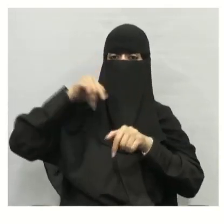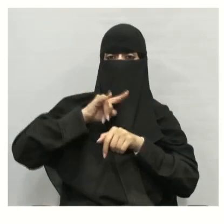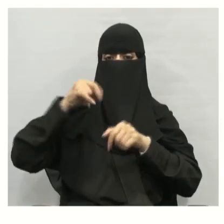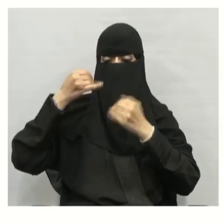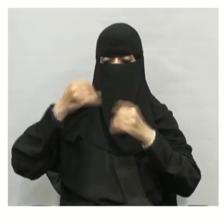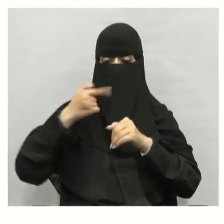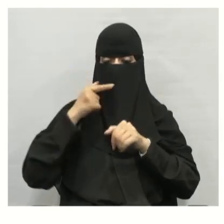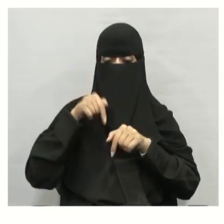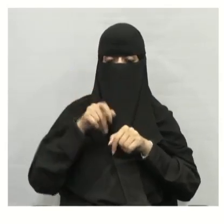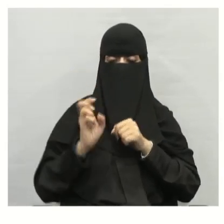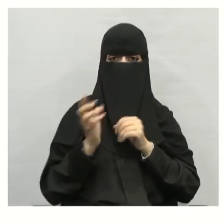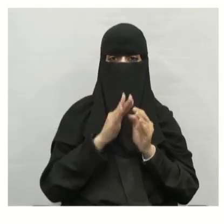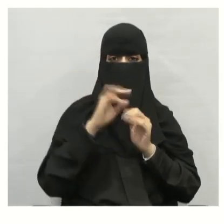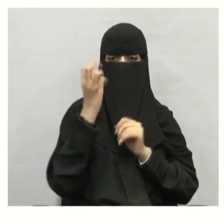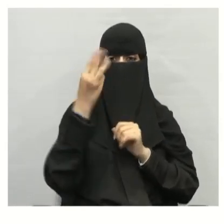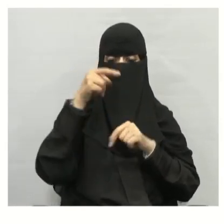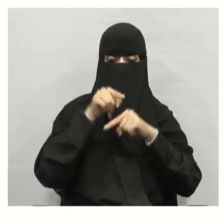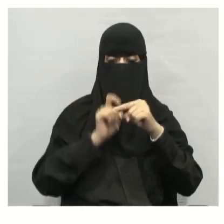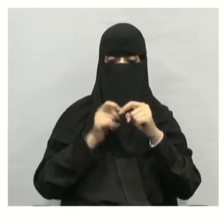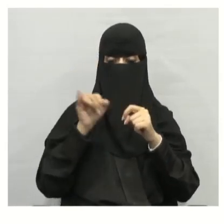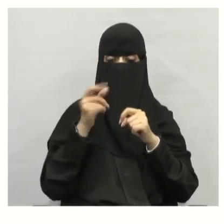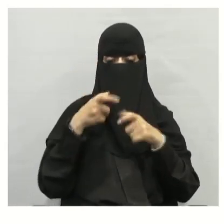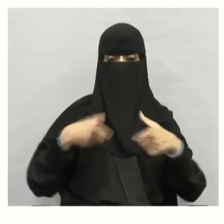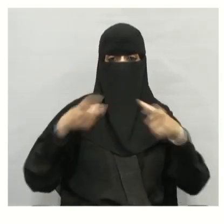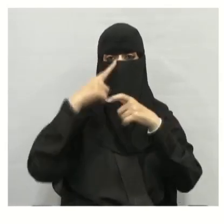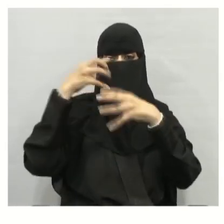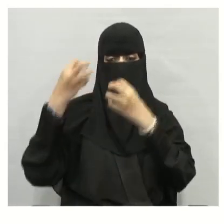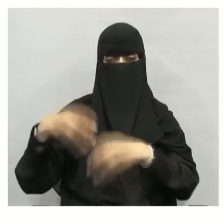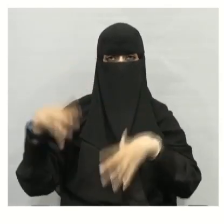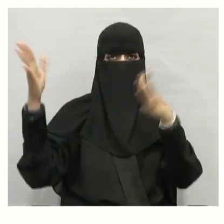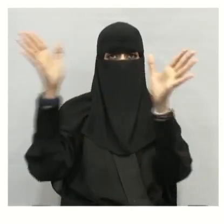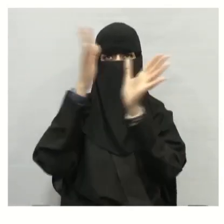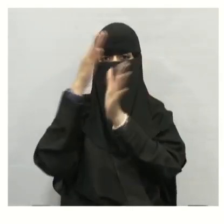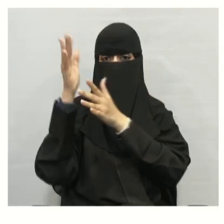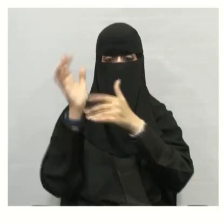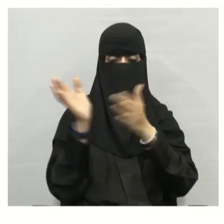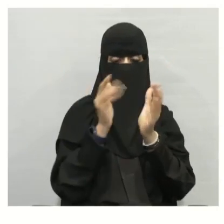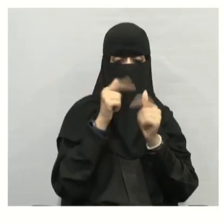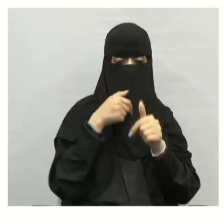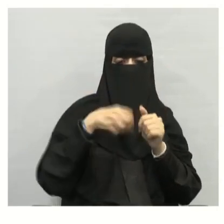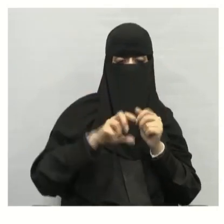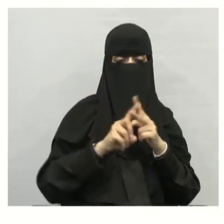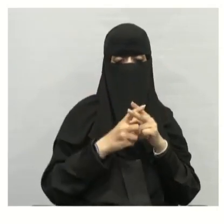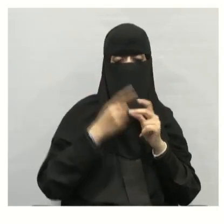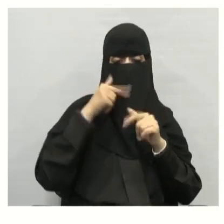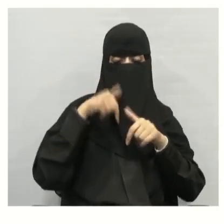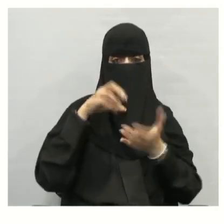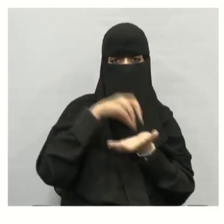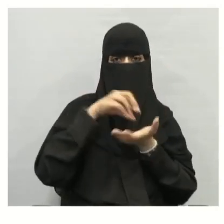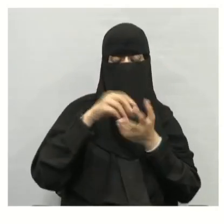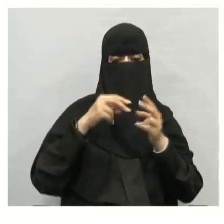السيارات إلى الهواء تشكل 30% من مجموع ملوثات الهواء النوع الثاني هو